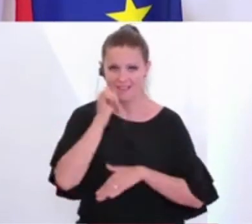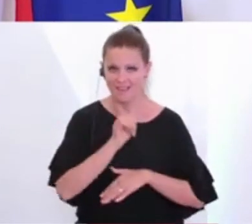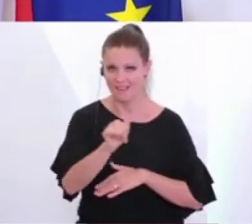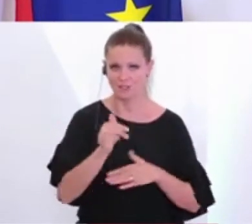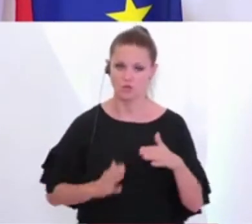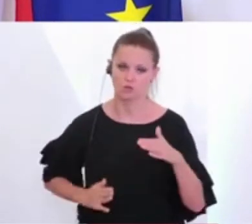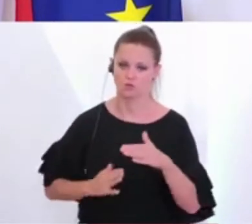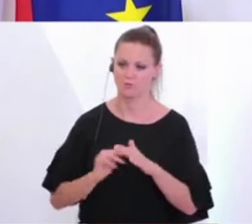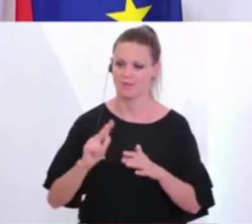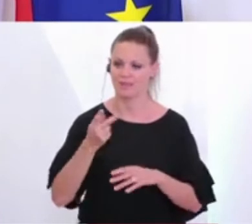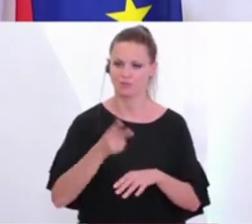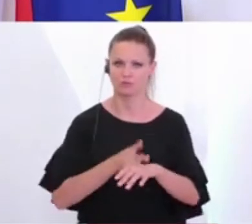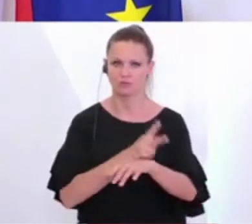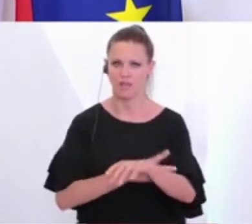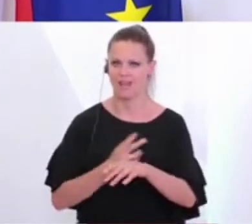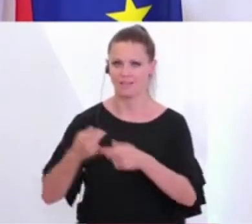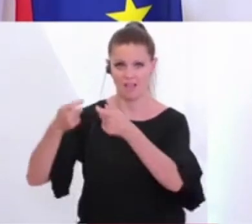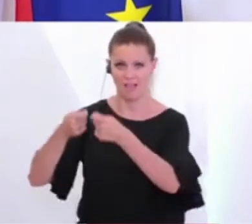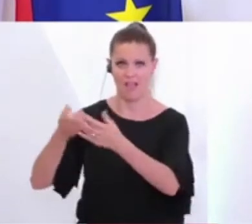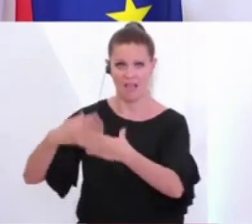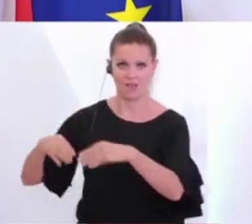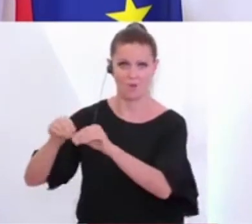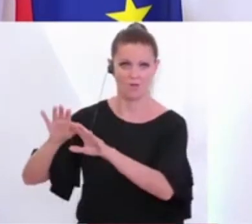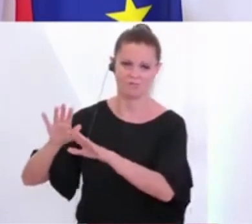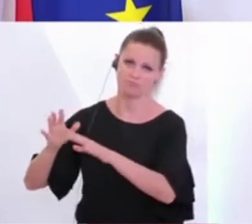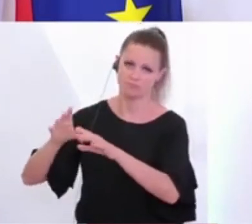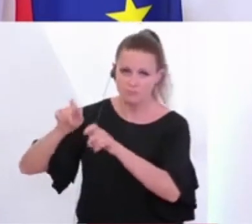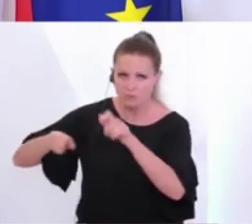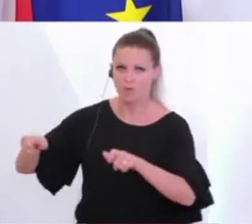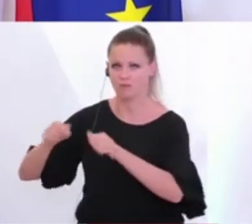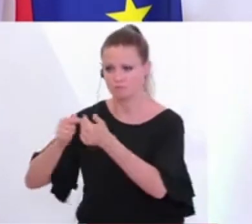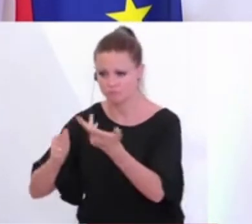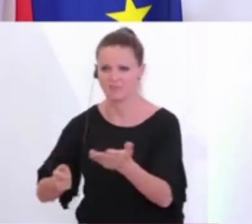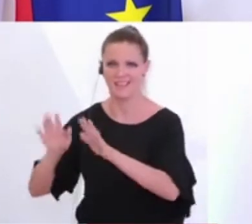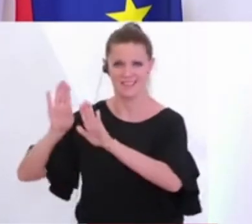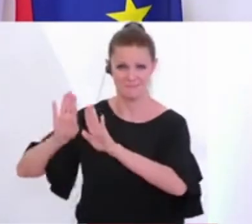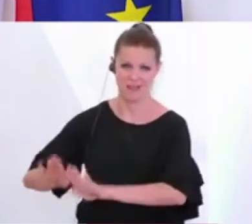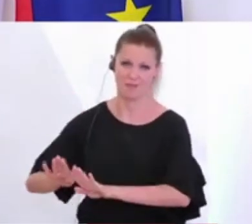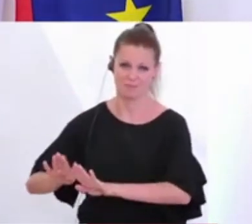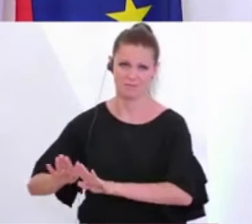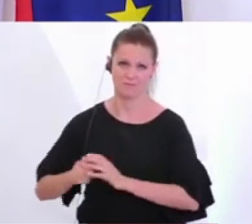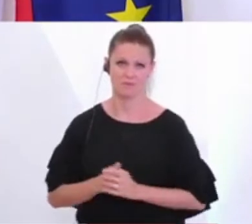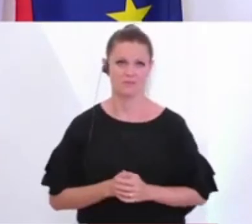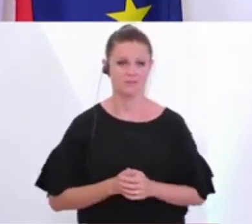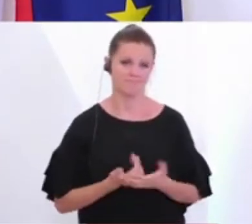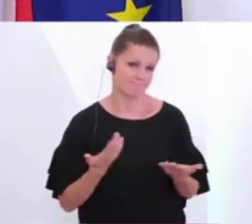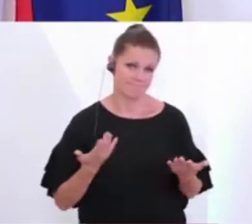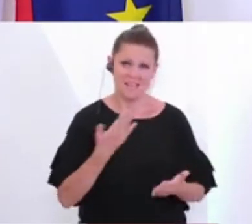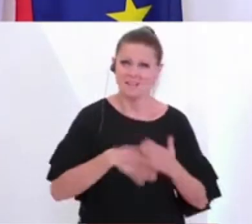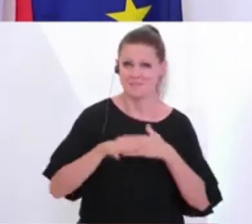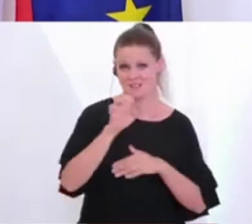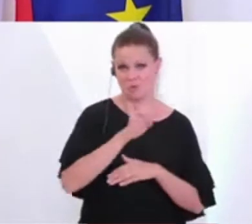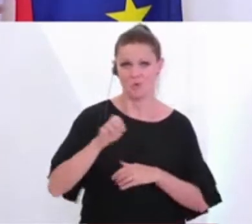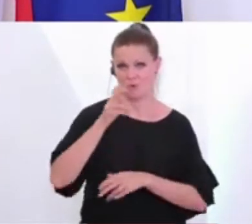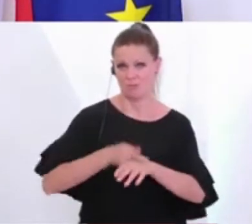Drittstaatsangehörige in Österreich aufrecht. Auch hier sind wir eigentlich durchaus im Mainstream Europas